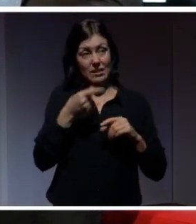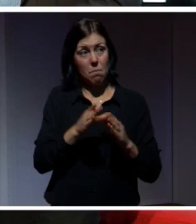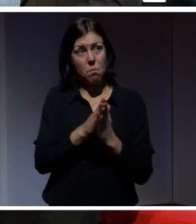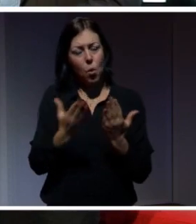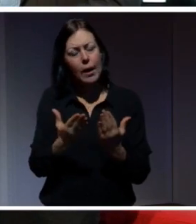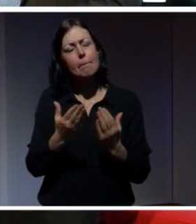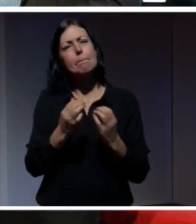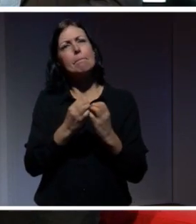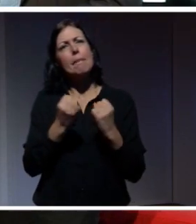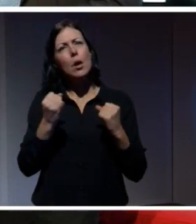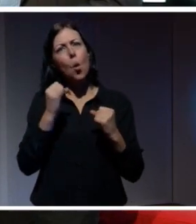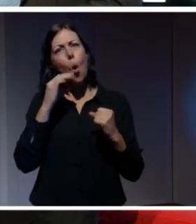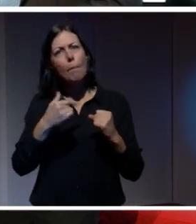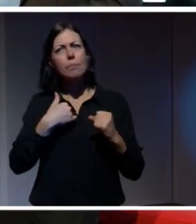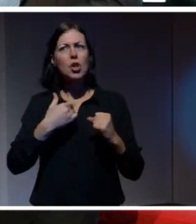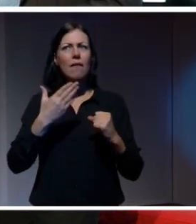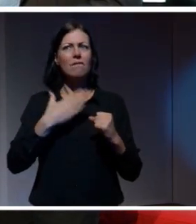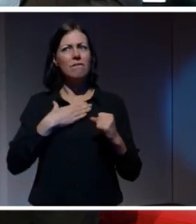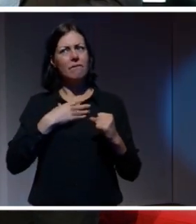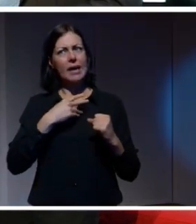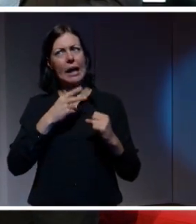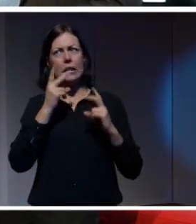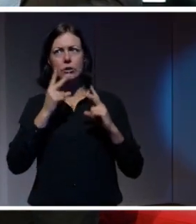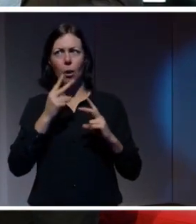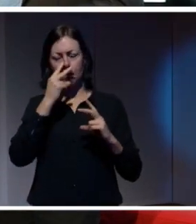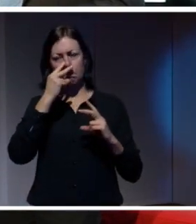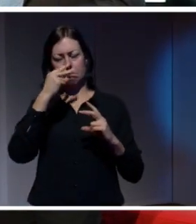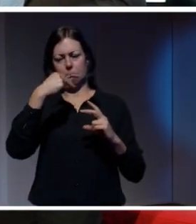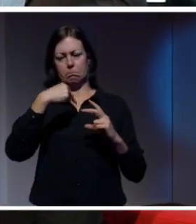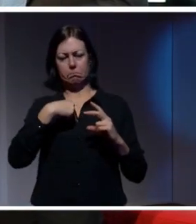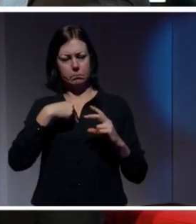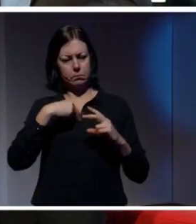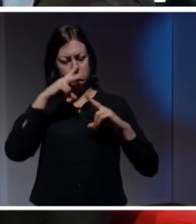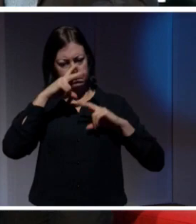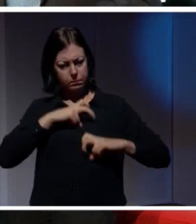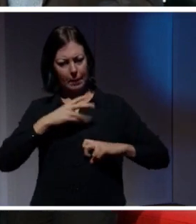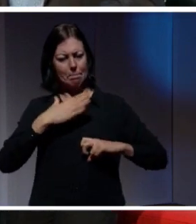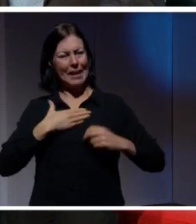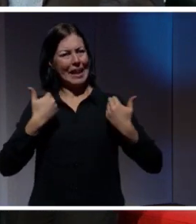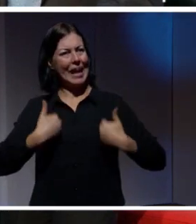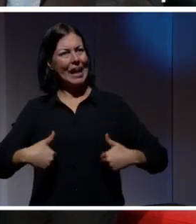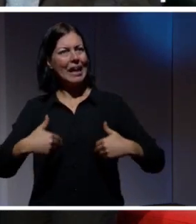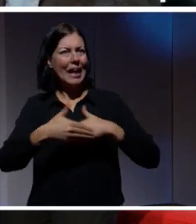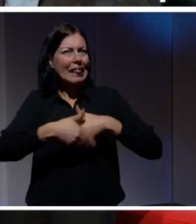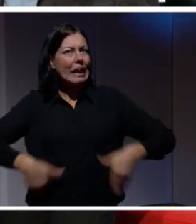Om jag vill inventera på något sätt min integritet. Hur ska jag börja? Hur ska jag gå tillväga?